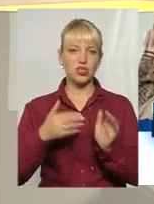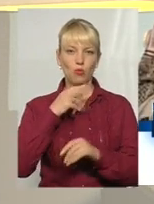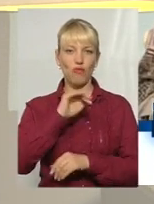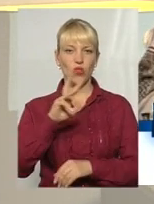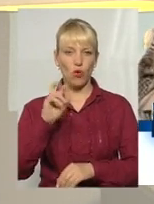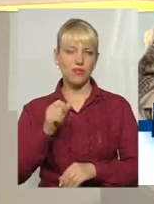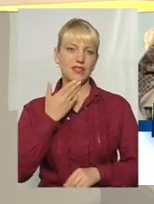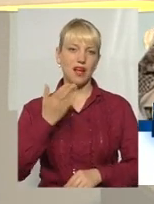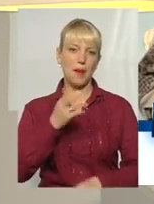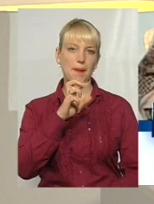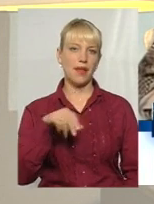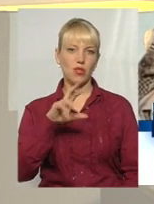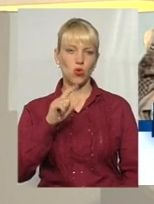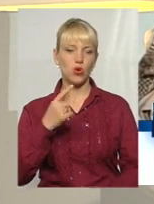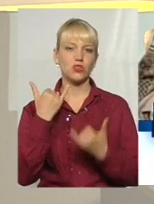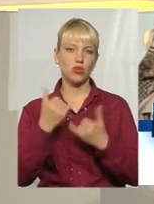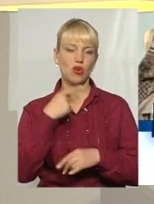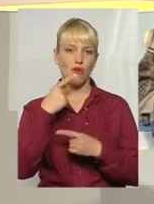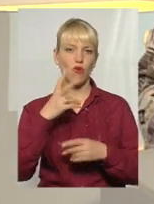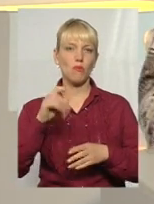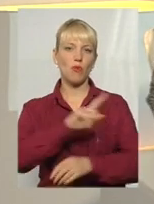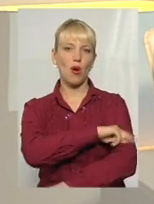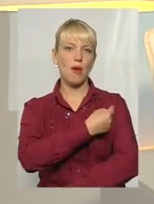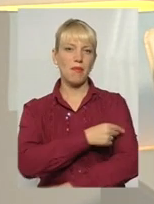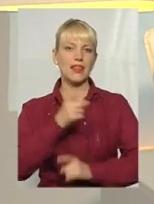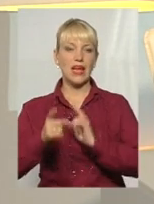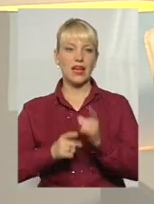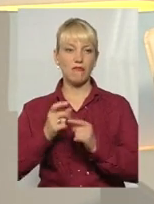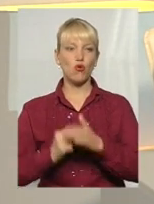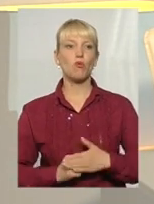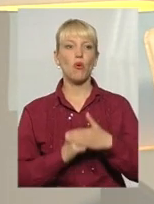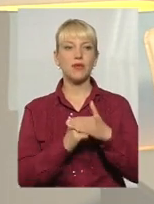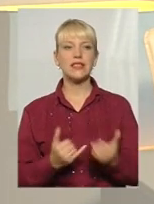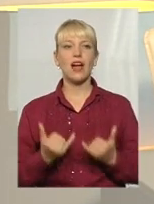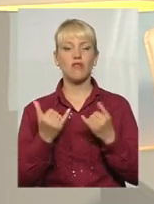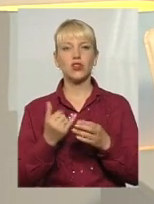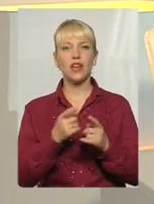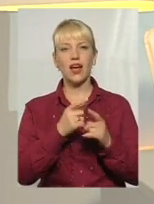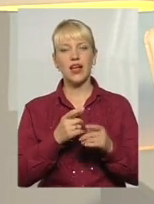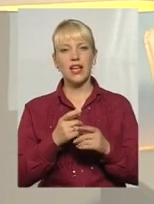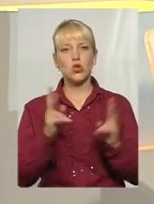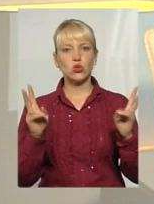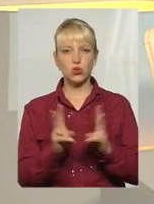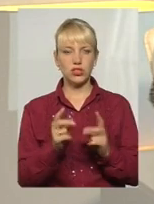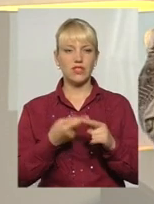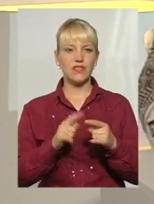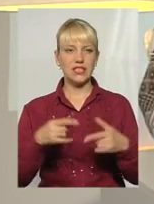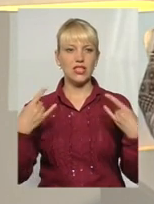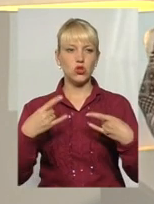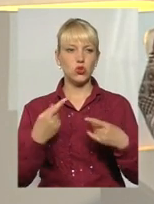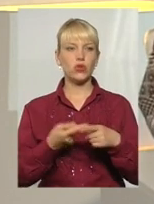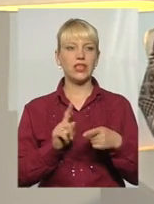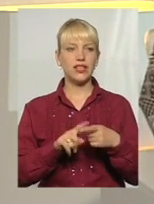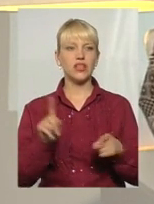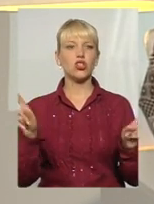Оксани Фіновської. І нині знову ми говоримо про медреформу. Підставою для чергової зустрічі у цій студії стало те, що